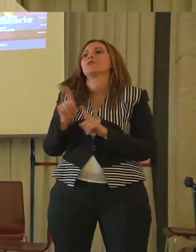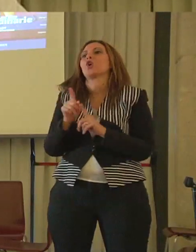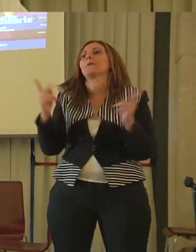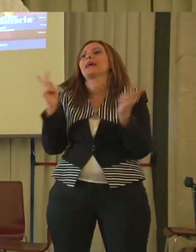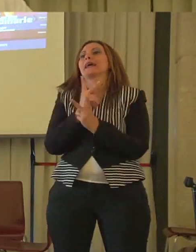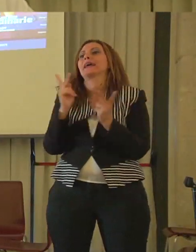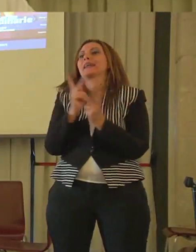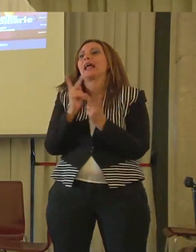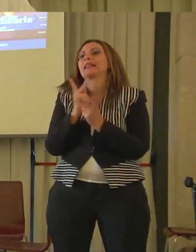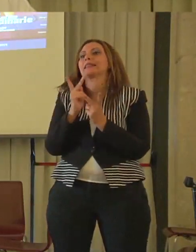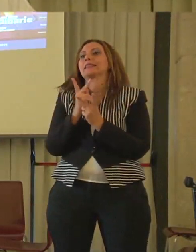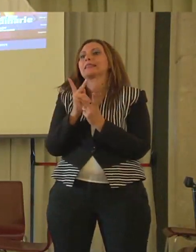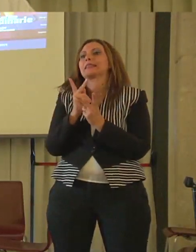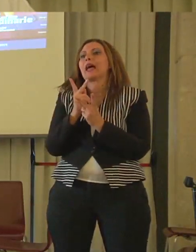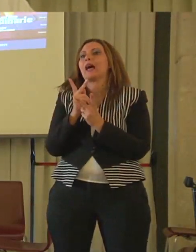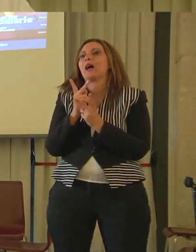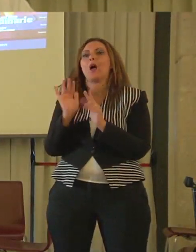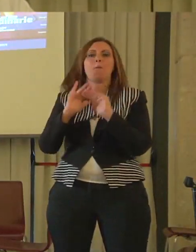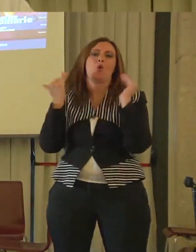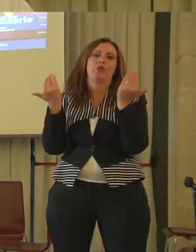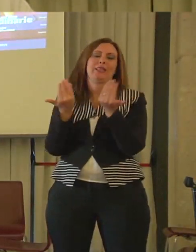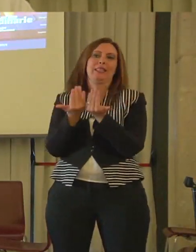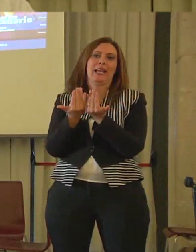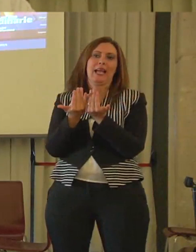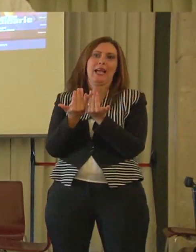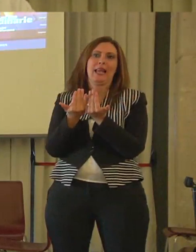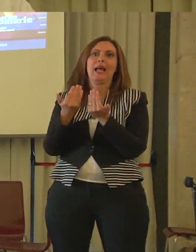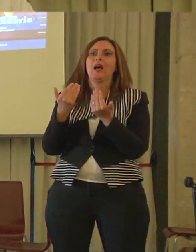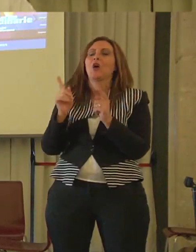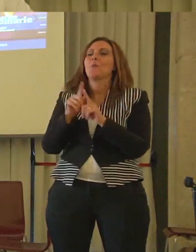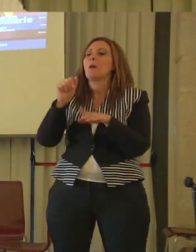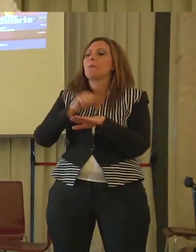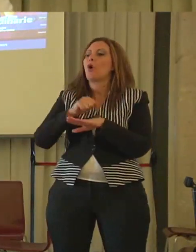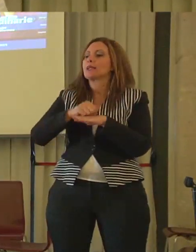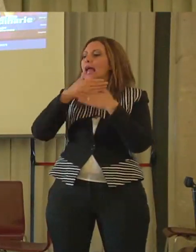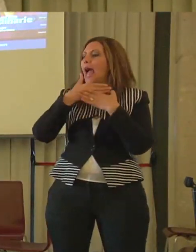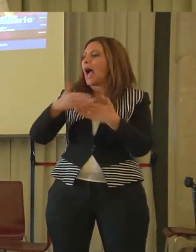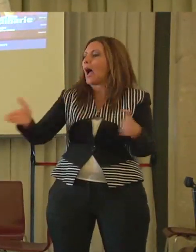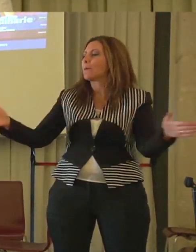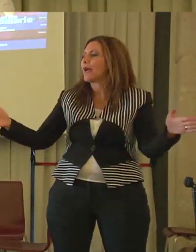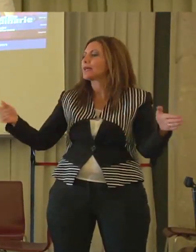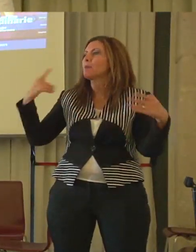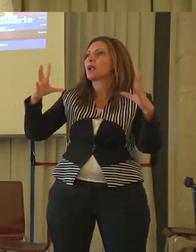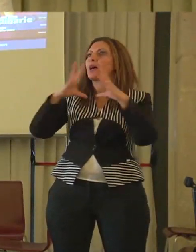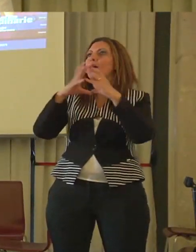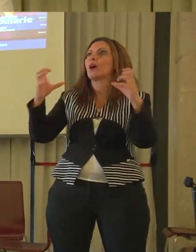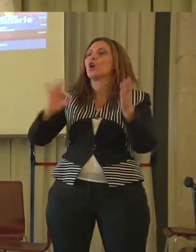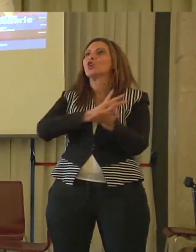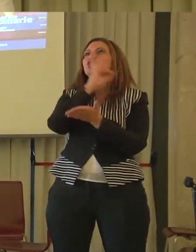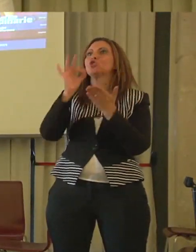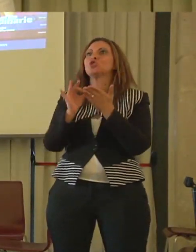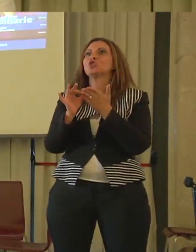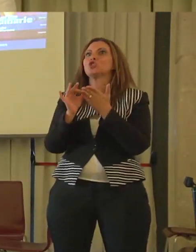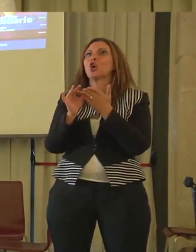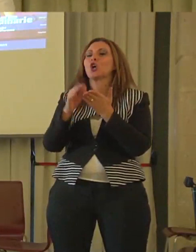che domina a livello mondiale, ha aperto le porte del suo stabilimento il giorno della presentazione della